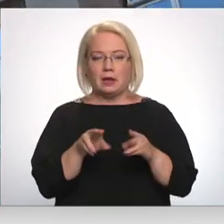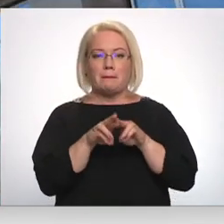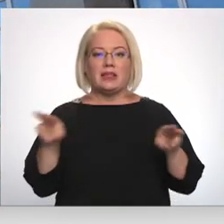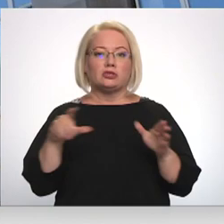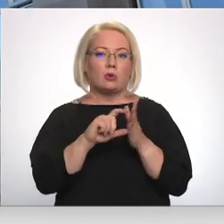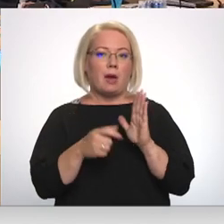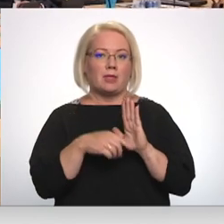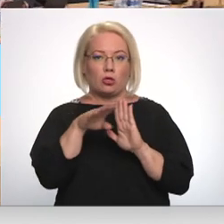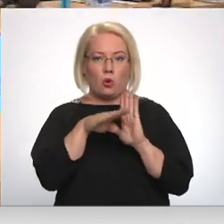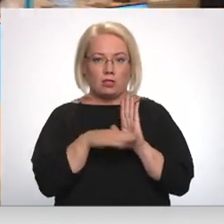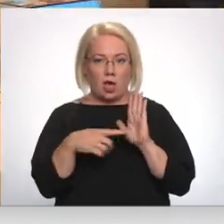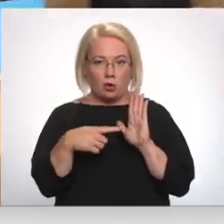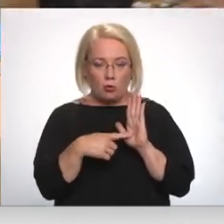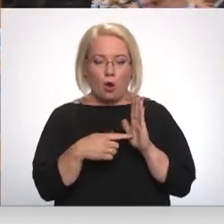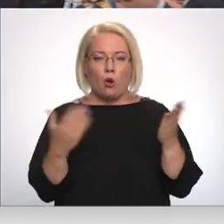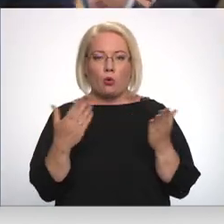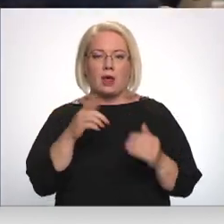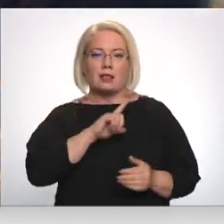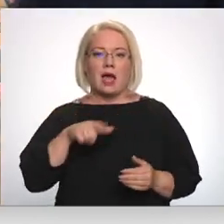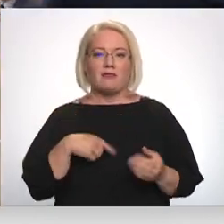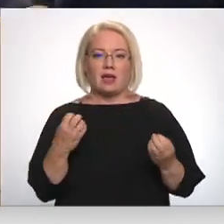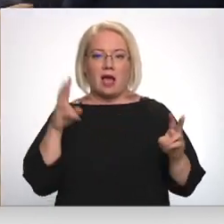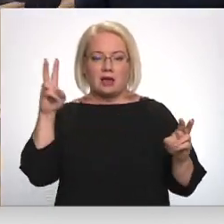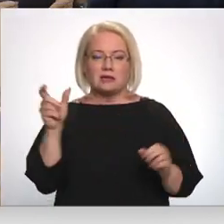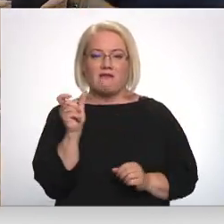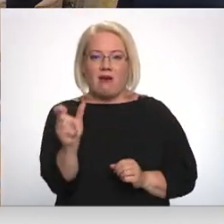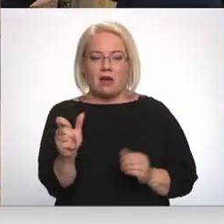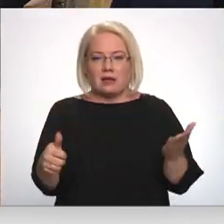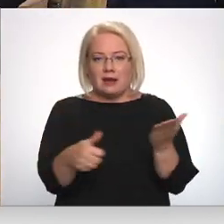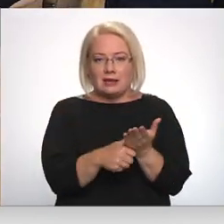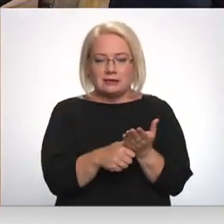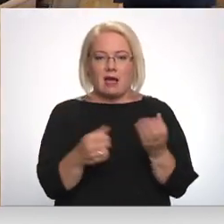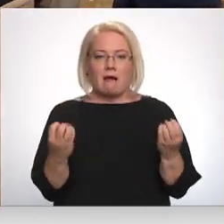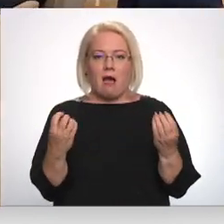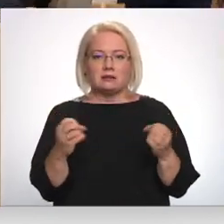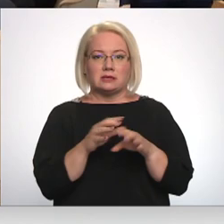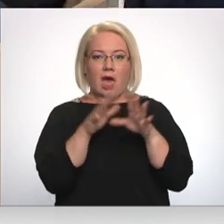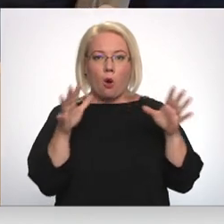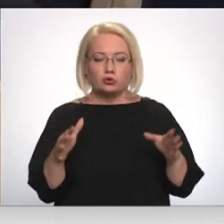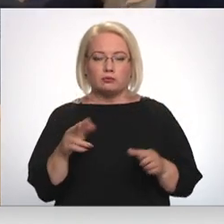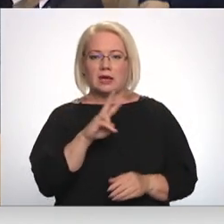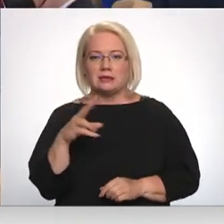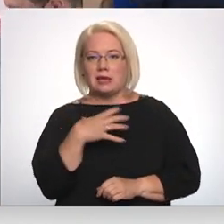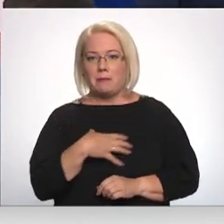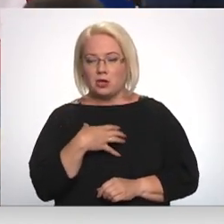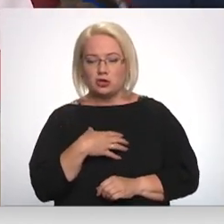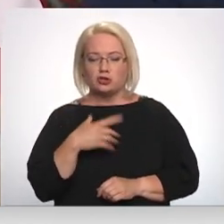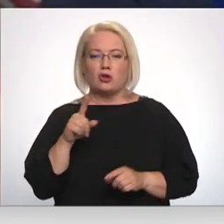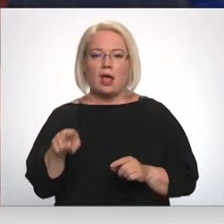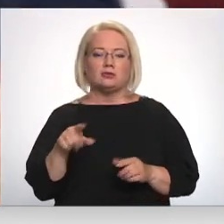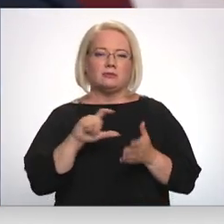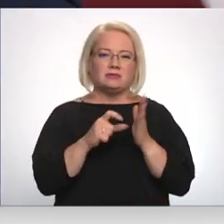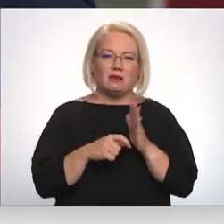noteikumus saskaņā, kuriem uz Latvijas gāzes vārda reģistrētais gāzes daudzums, kas nepieciešams Latvijas mājas saimniecību